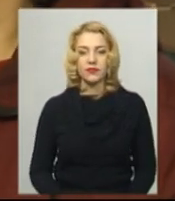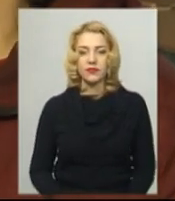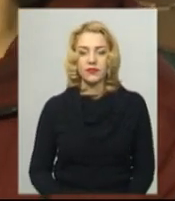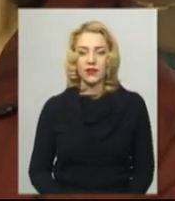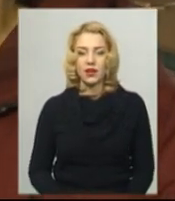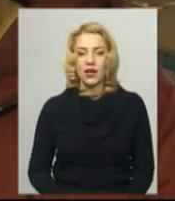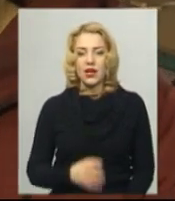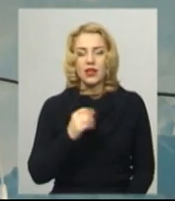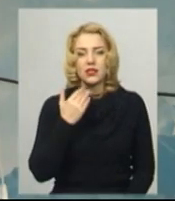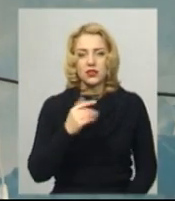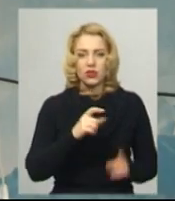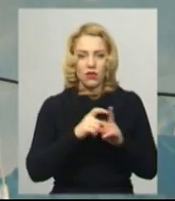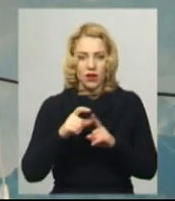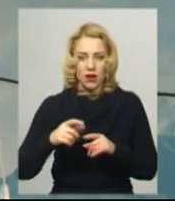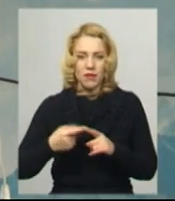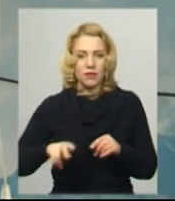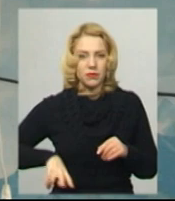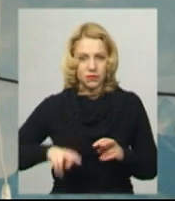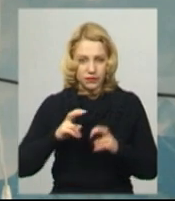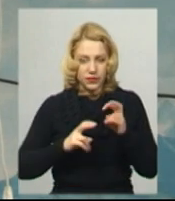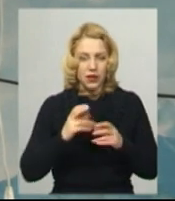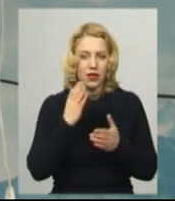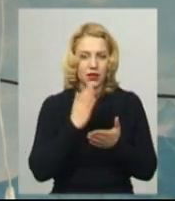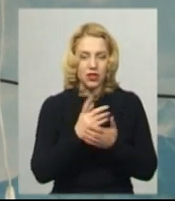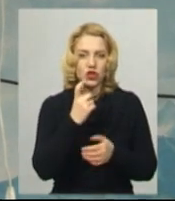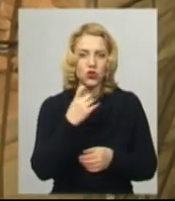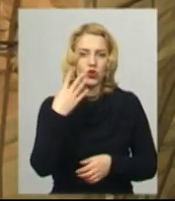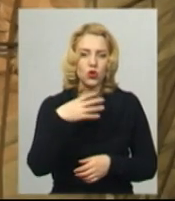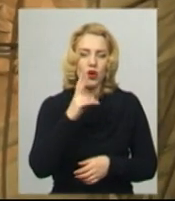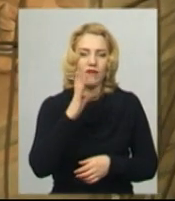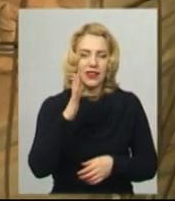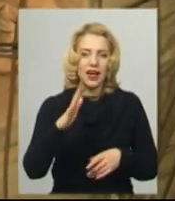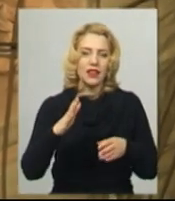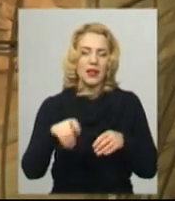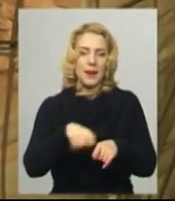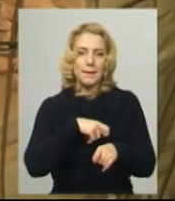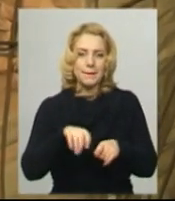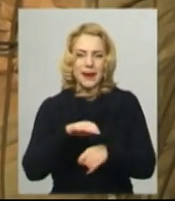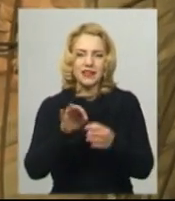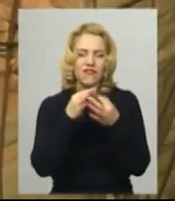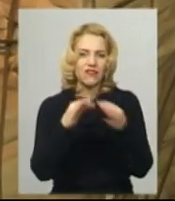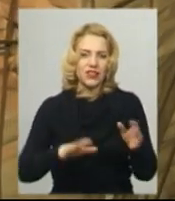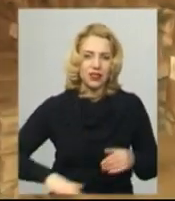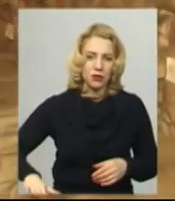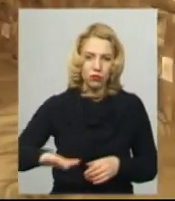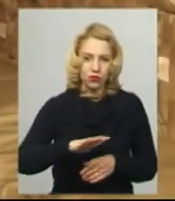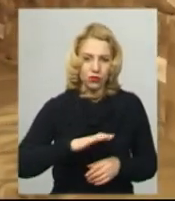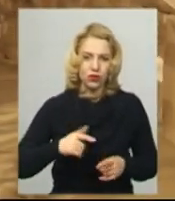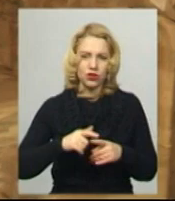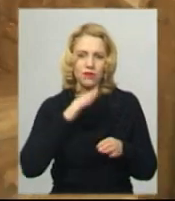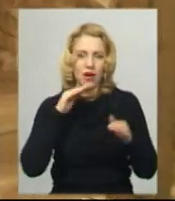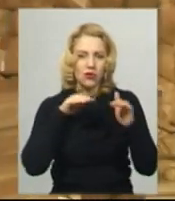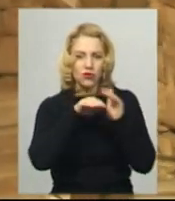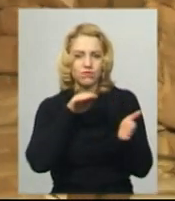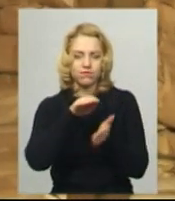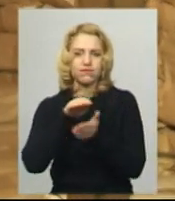Надія Зарицька. За її словами, на підприємстві є 140 квадратних метрів вільних площ, понад 200 квадратних метрів в гаражах. В одному з них склад готової продукції –